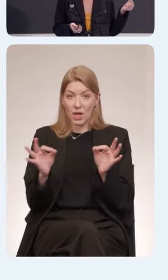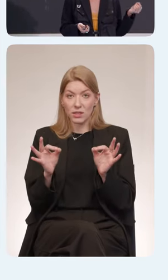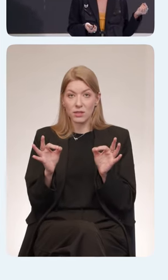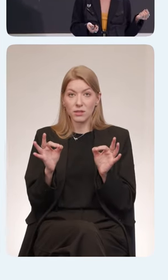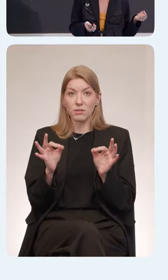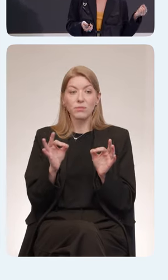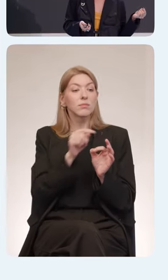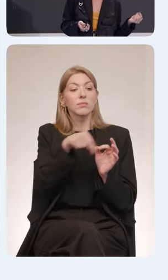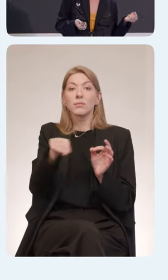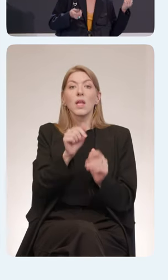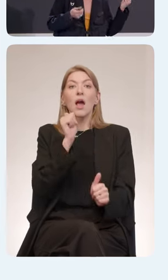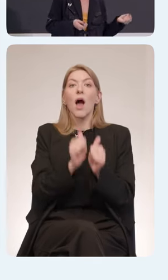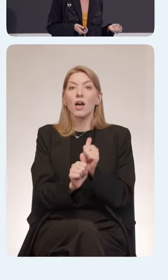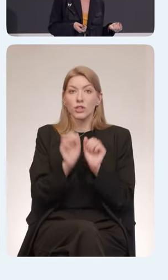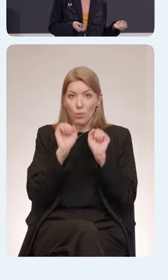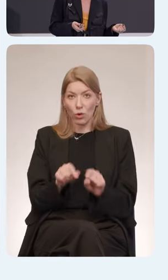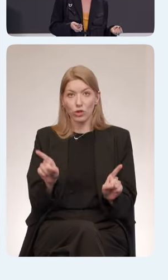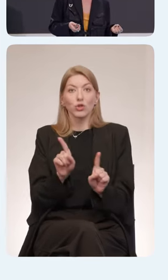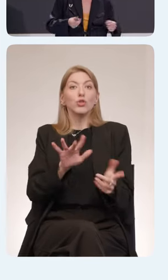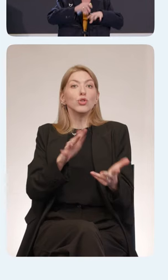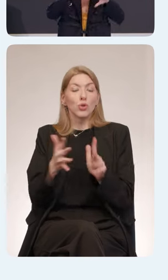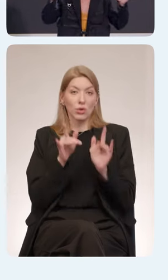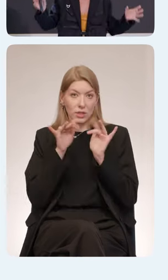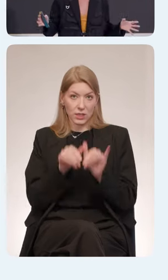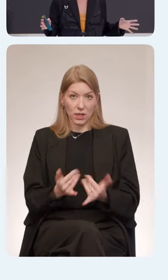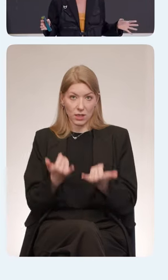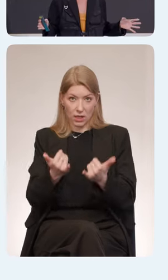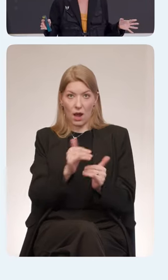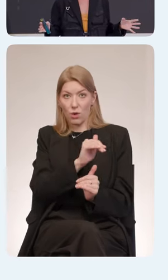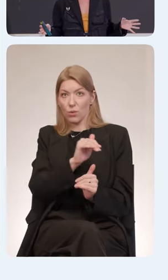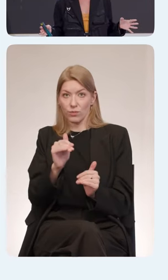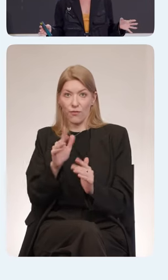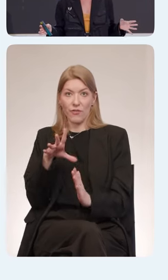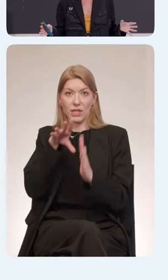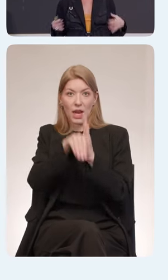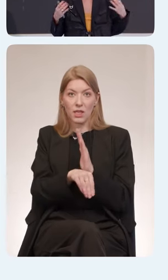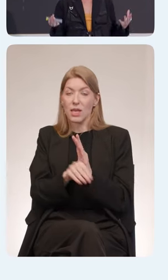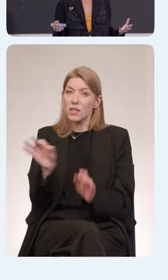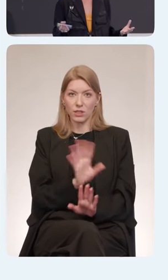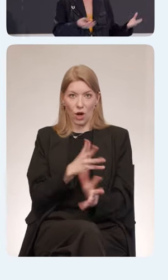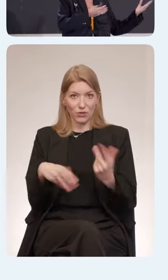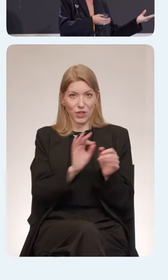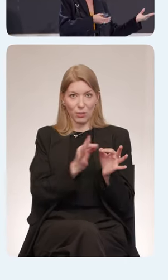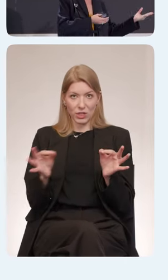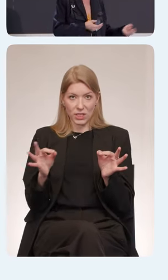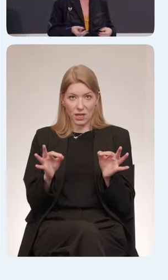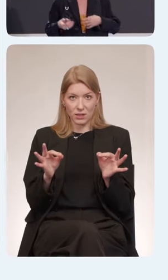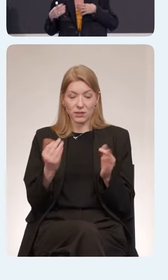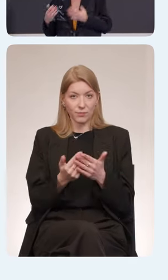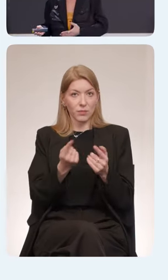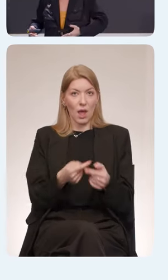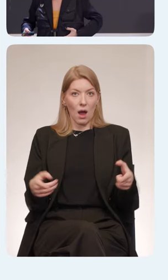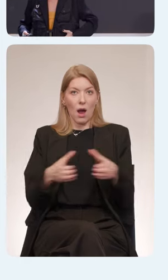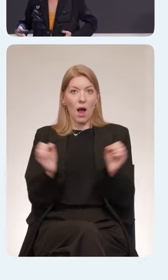можем что-то сделать на уровне внедрения стандартов доступности, не сразу во все этапы процесса. Потому что, представляете себе, продуктовая команда,